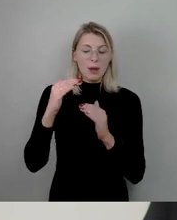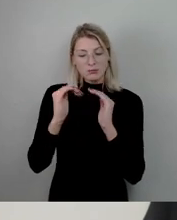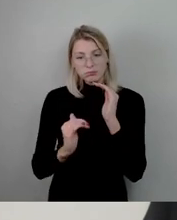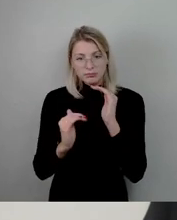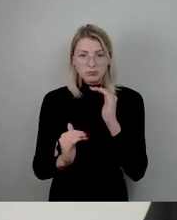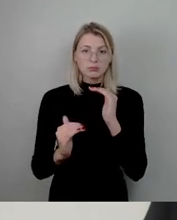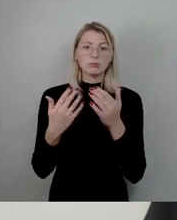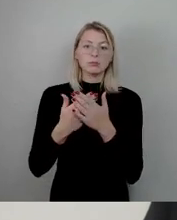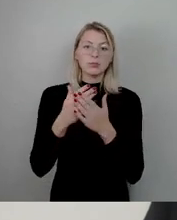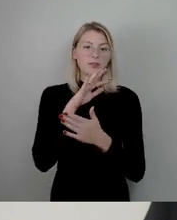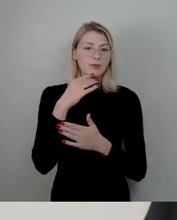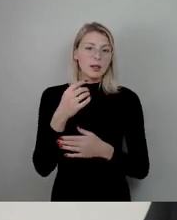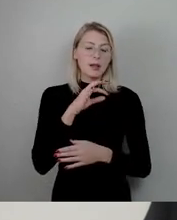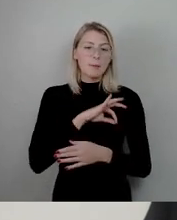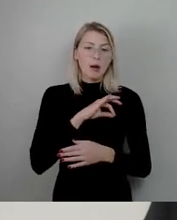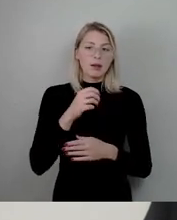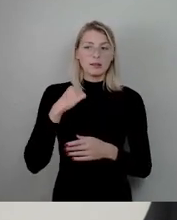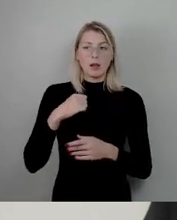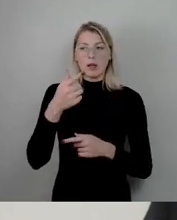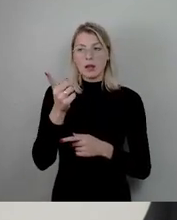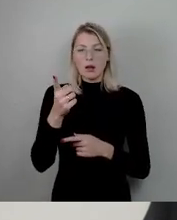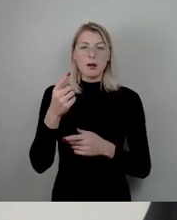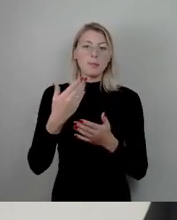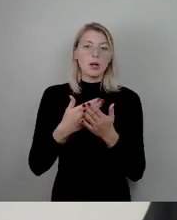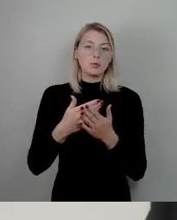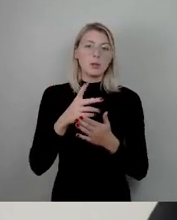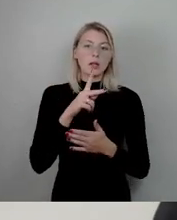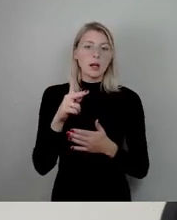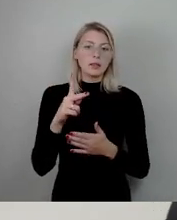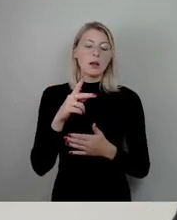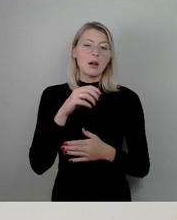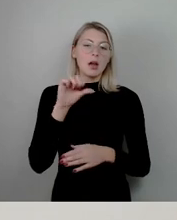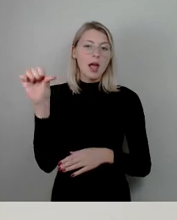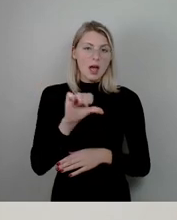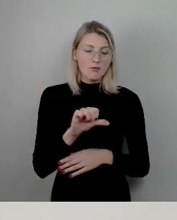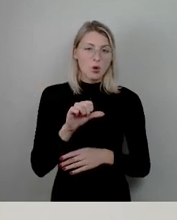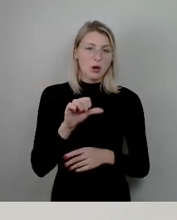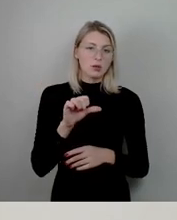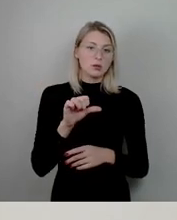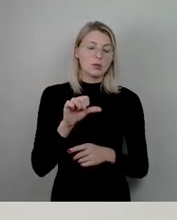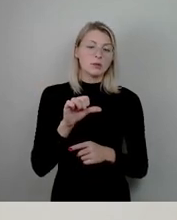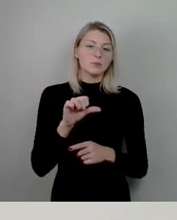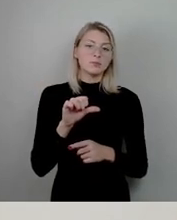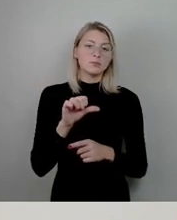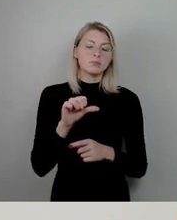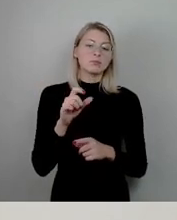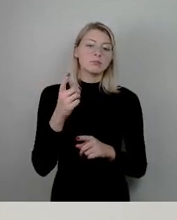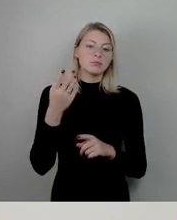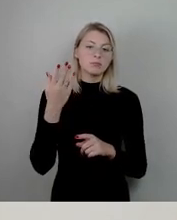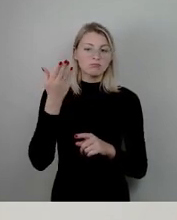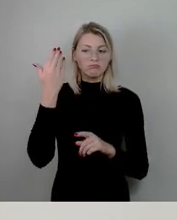Preisträgerinnen, wie beispielsweise Katja Erfurt als Tänzerin vor einigen Jahren, ist das tatsächlich auch ein